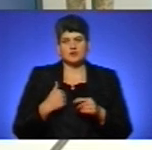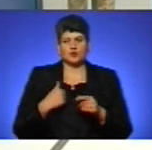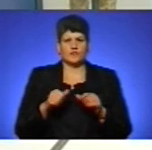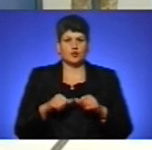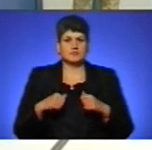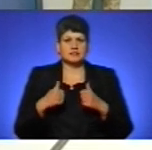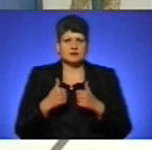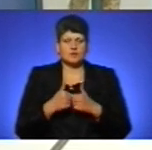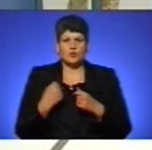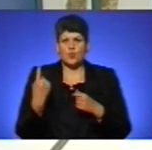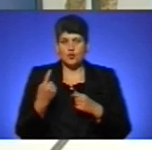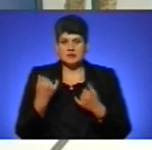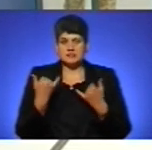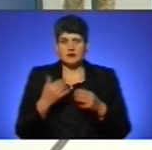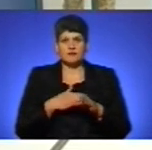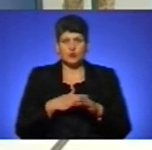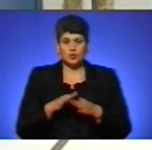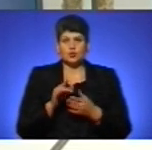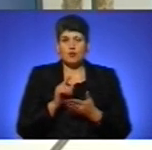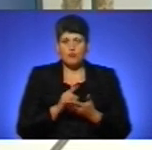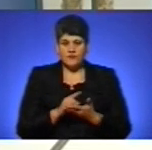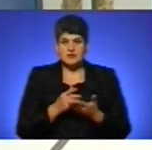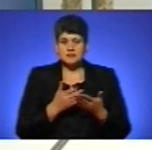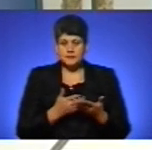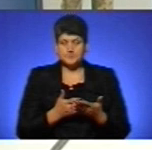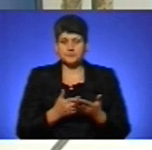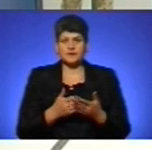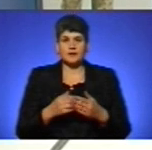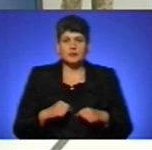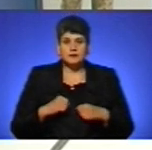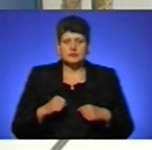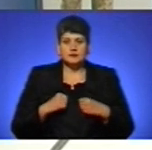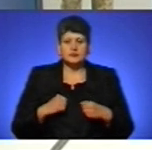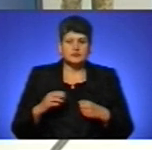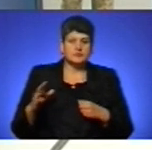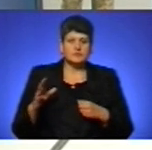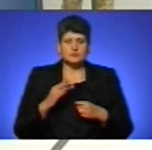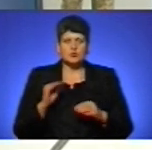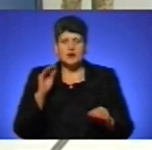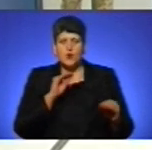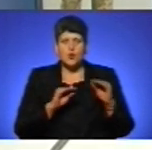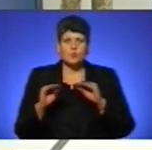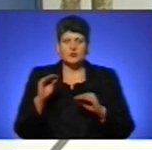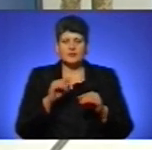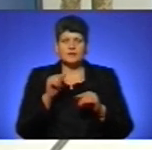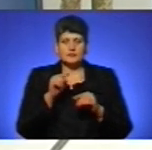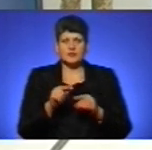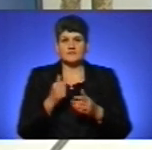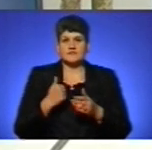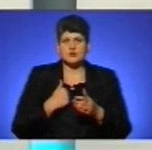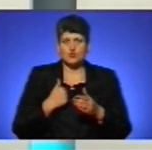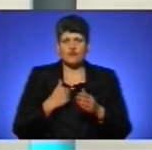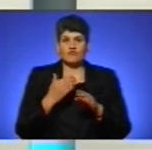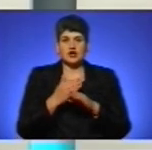області, зараз виконує обов'язки, приклали всіх зусиль для деокомплентування тих військових частин, які